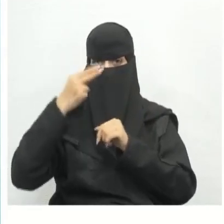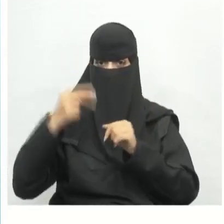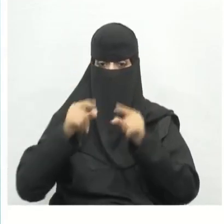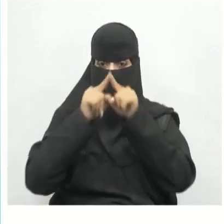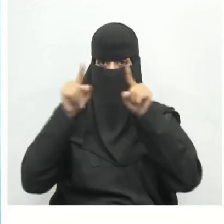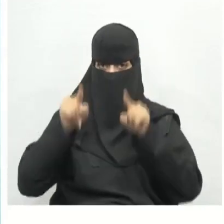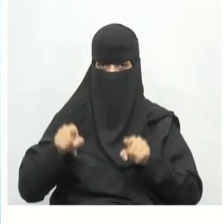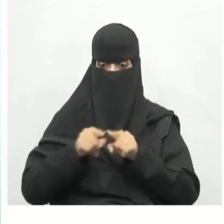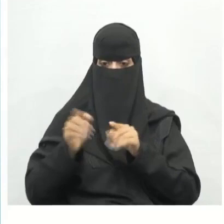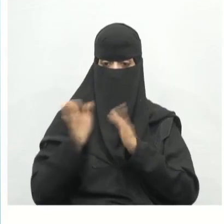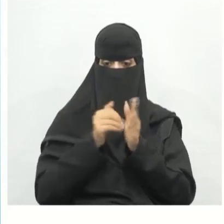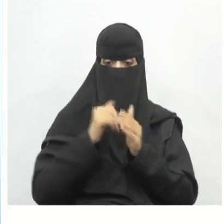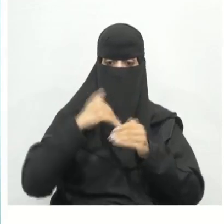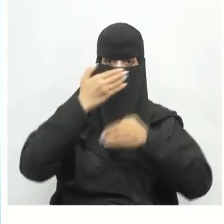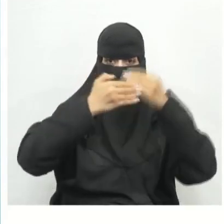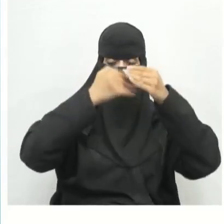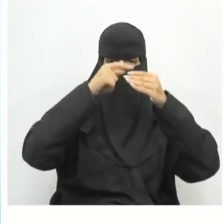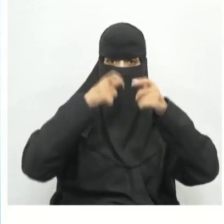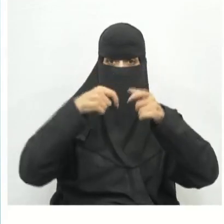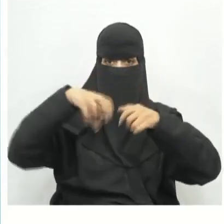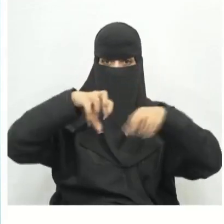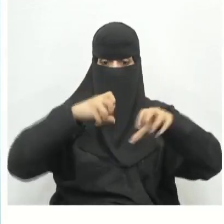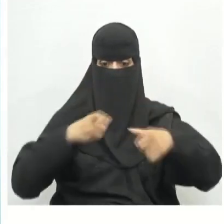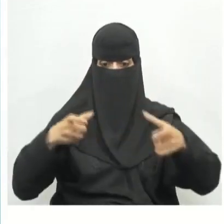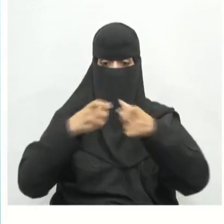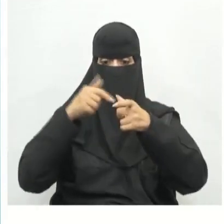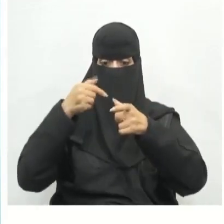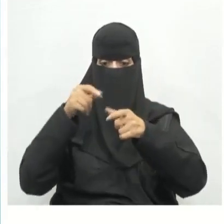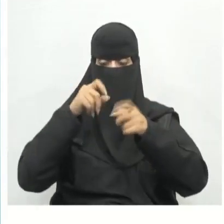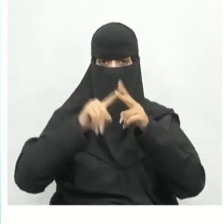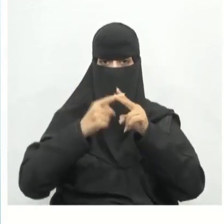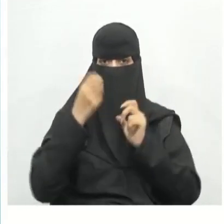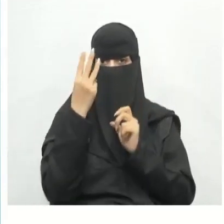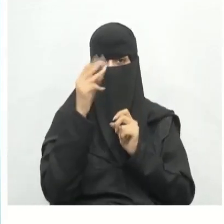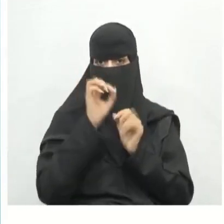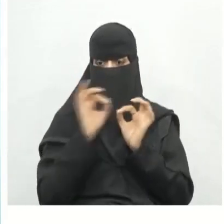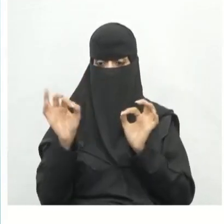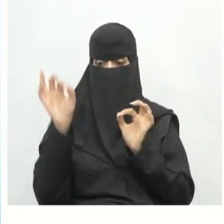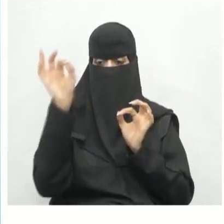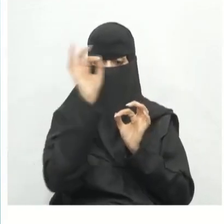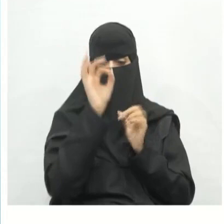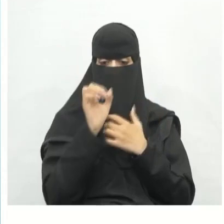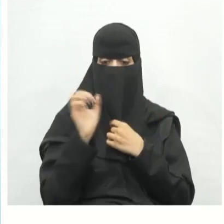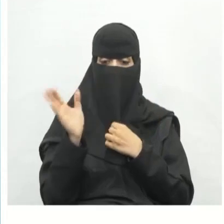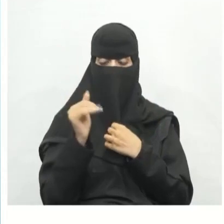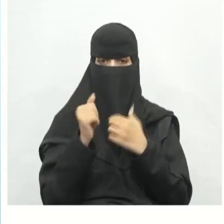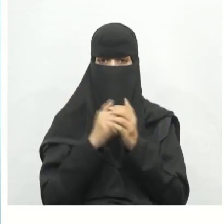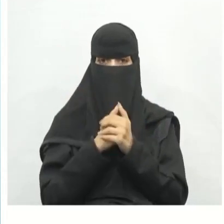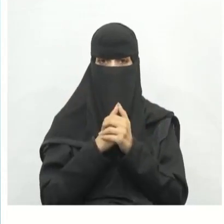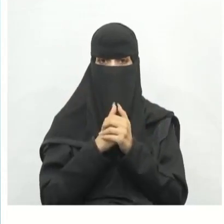أولا تصميم قطع البار تيزاين لإنشاء أجزاء وتجمعات ميكانيكية ثلاثية الأبعاد